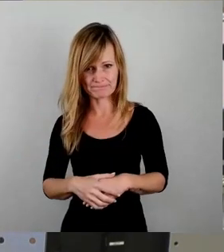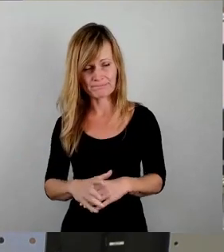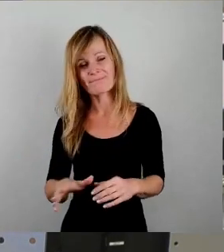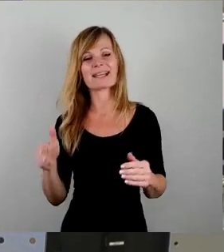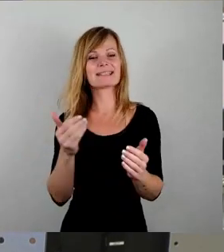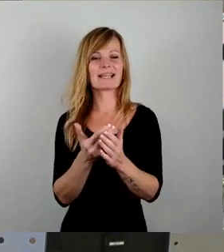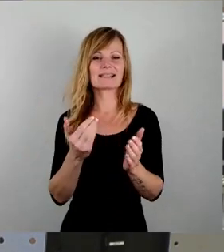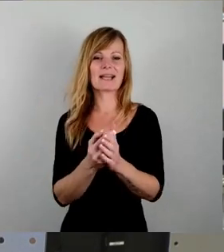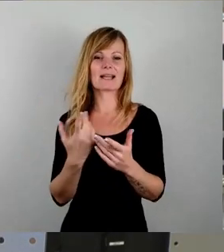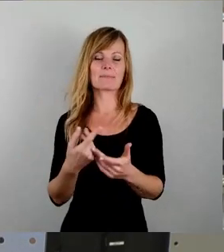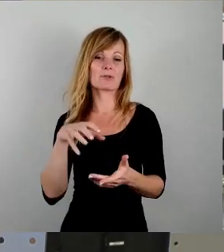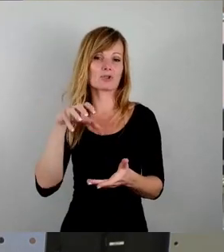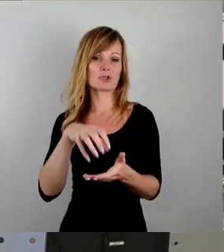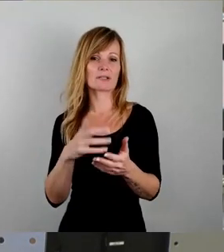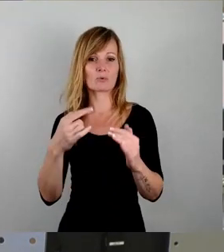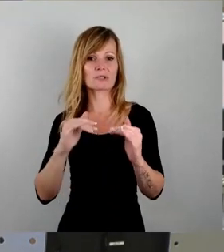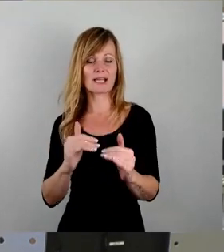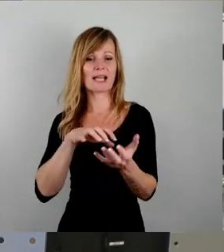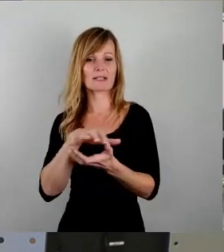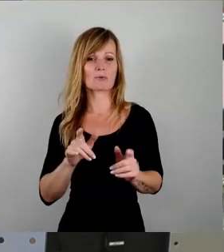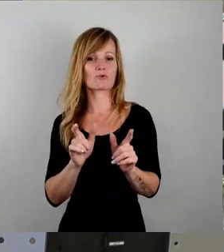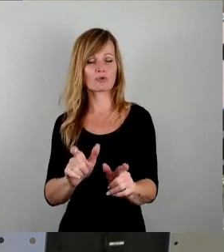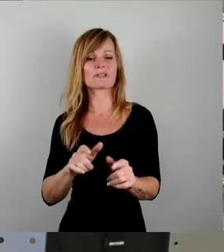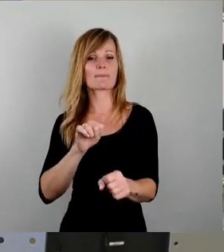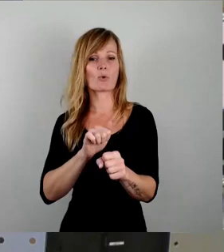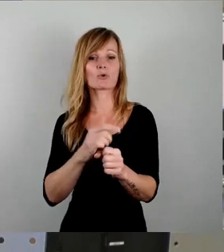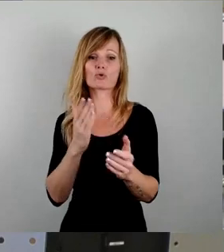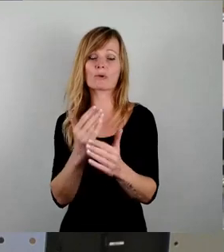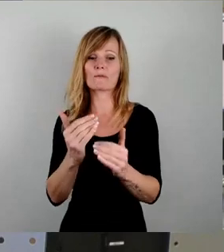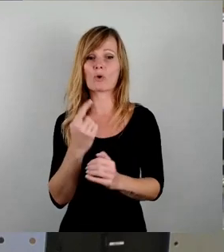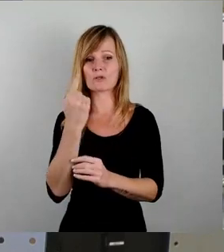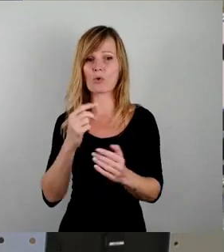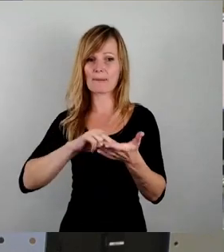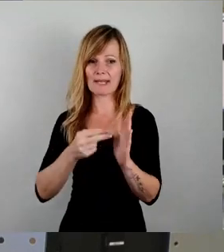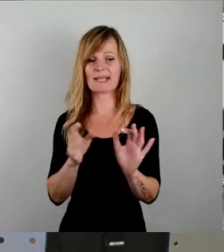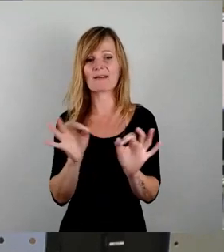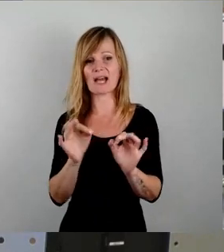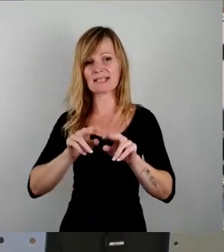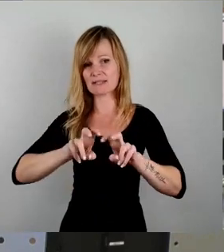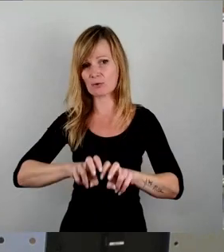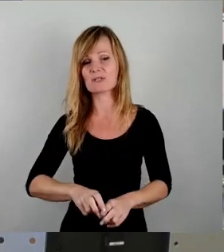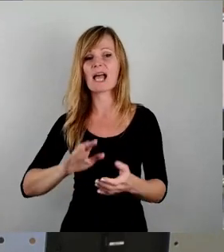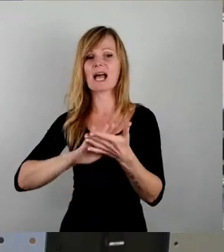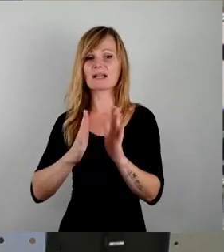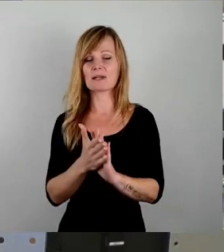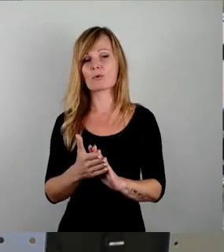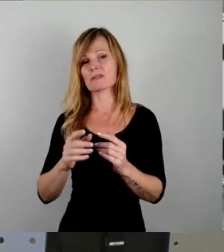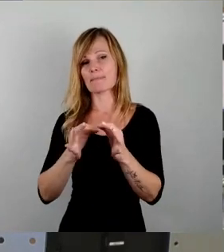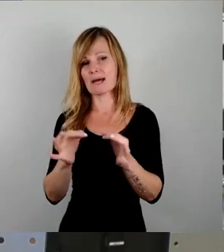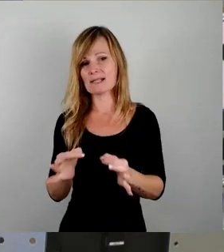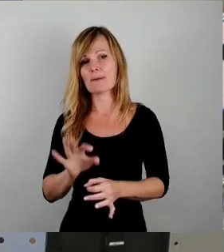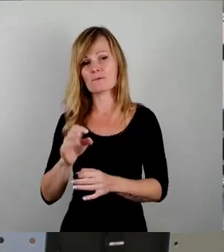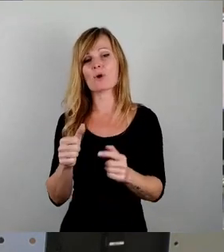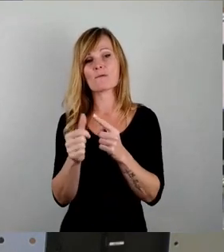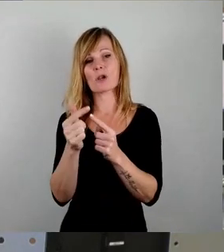Katastrophenschutzbehörde bereits Vorsorgepläne, Gefahrenanalysen und Handlungsmaßnahmen für folgende Krisensituationen